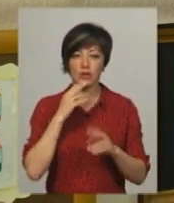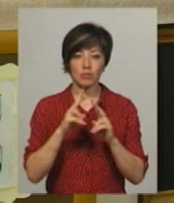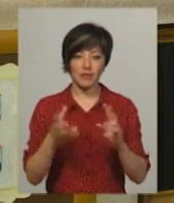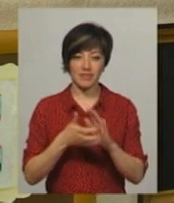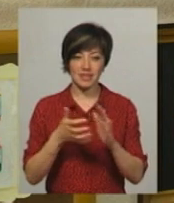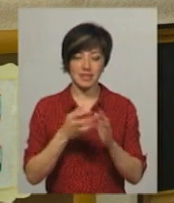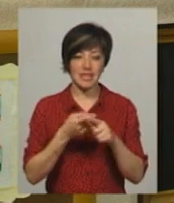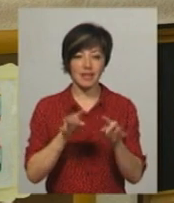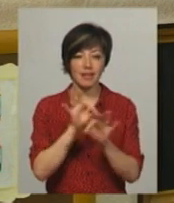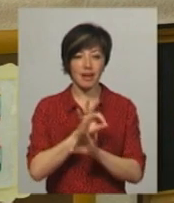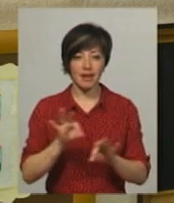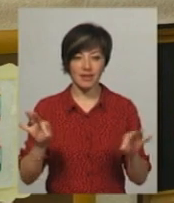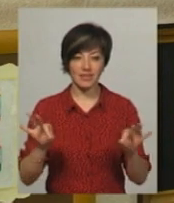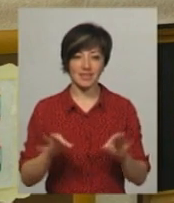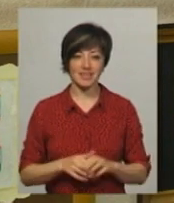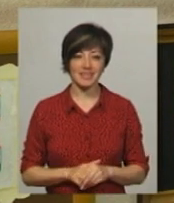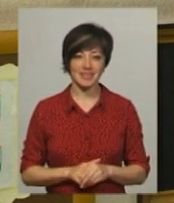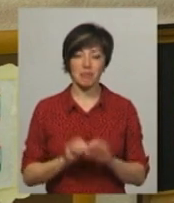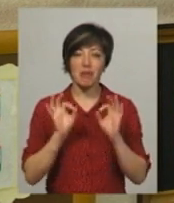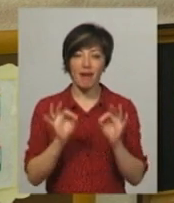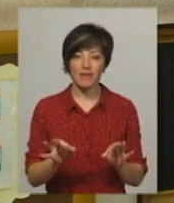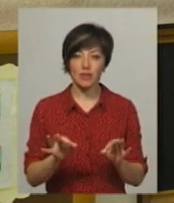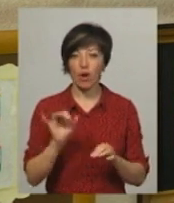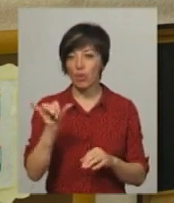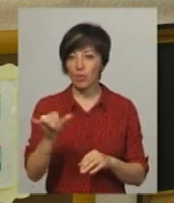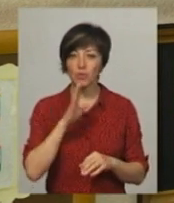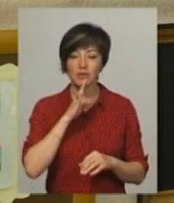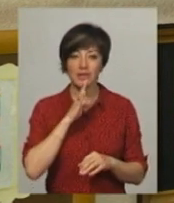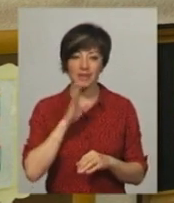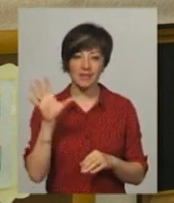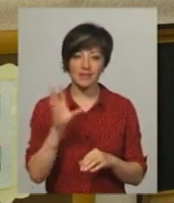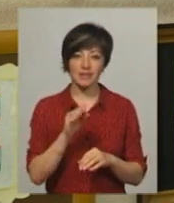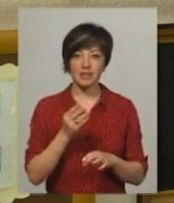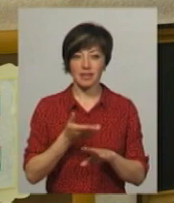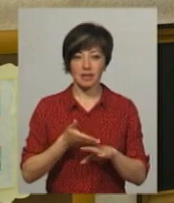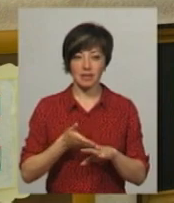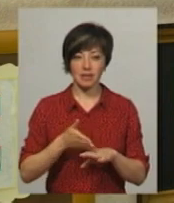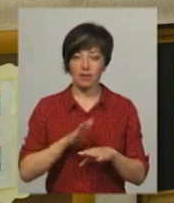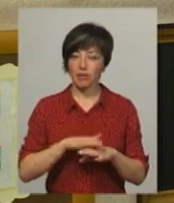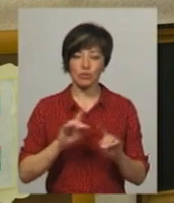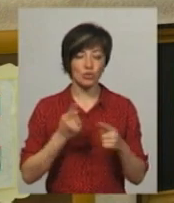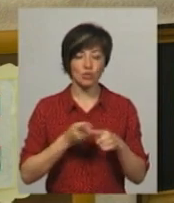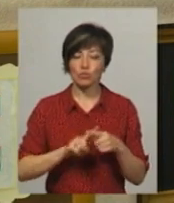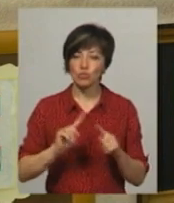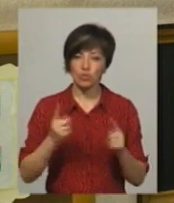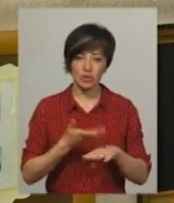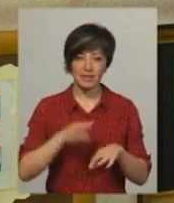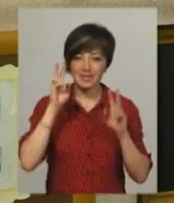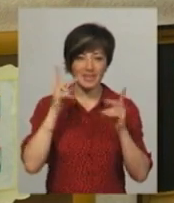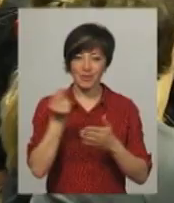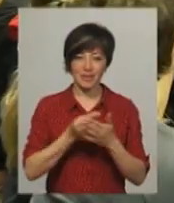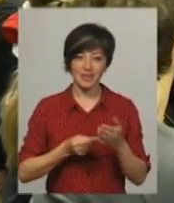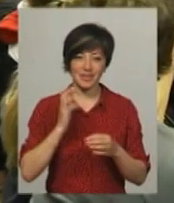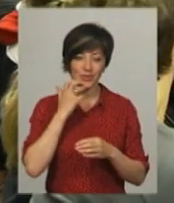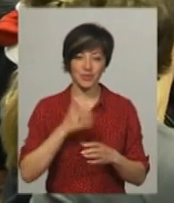хвитає, в цій ідеальності, рівності, правильності. А вона ніби, це дуже тяжко. Це дуже тяжко. Я не знаю, як вона це все вимальовуєся.